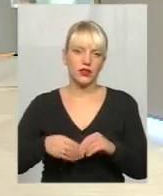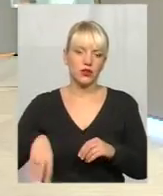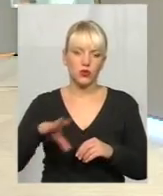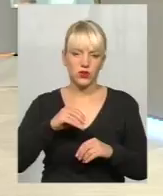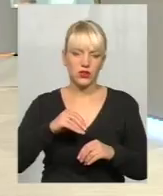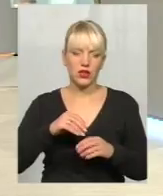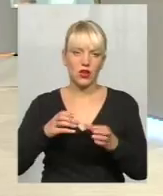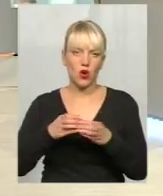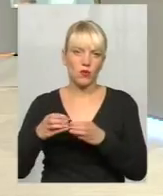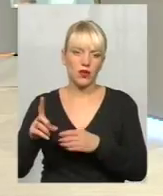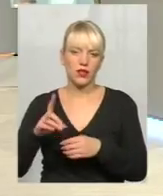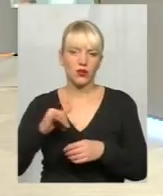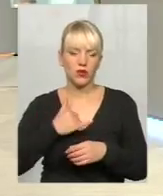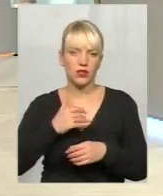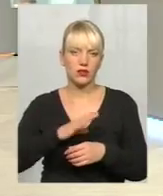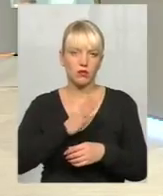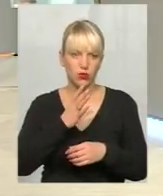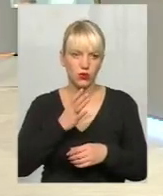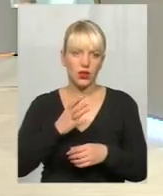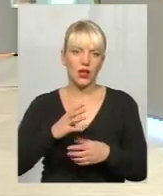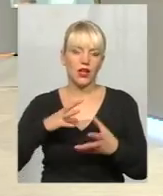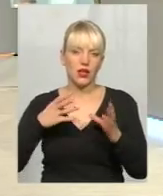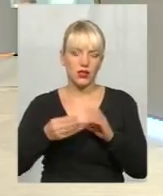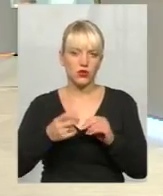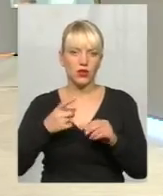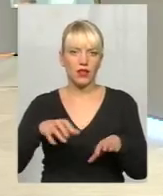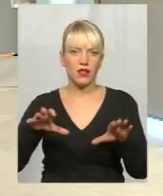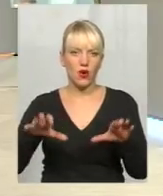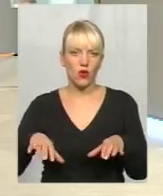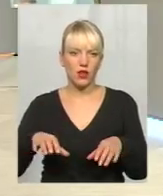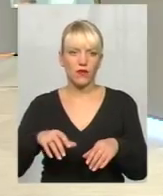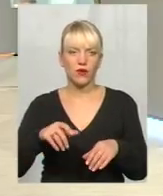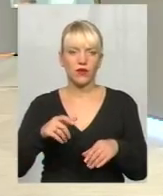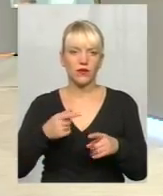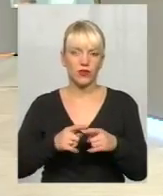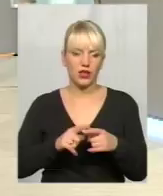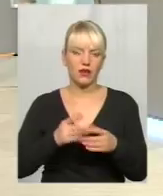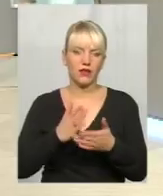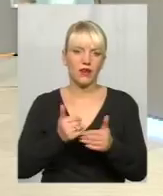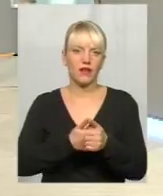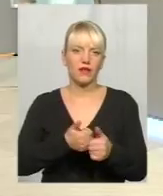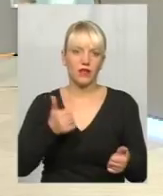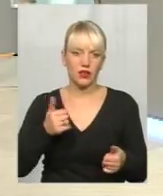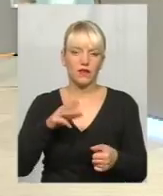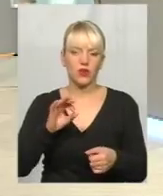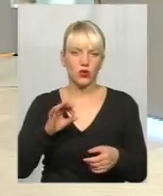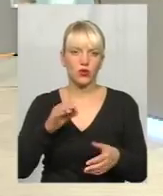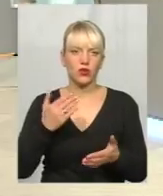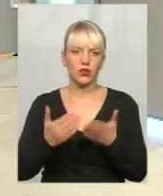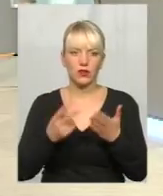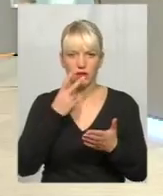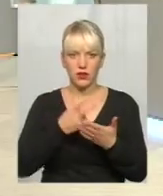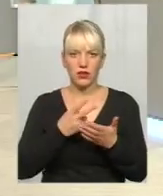громадах, які у нас були, результати на голів громад йдуть суттєвим відривом. Тому, в принципі, там, де був би